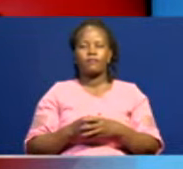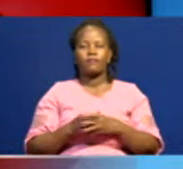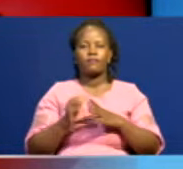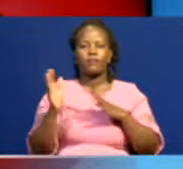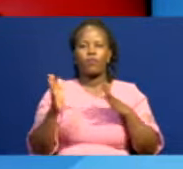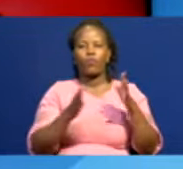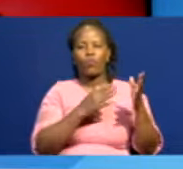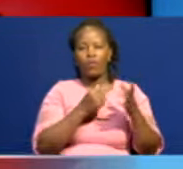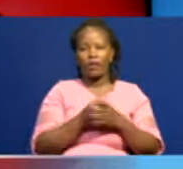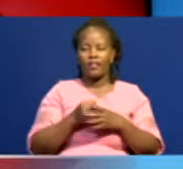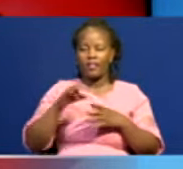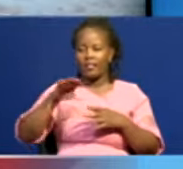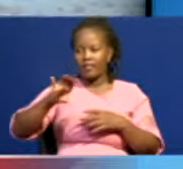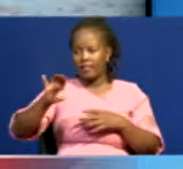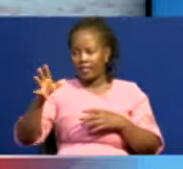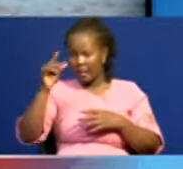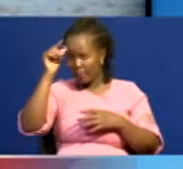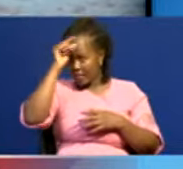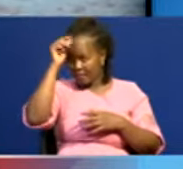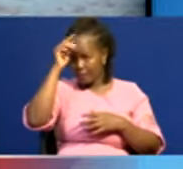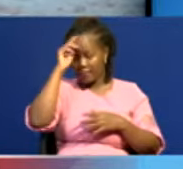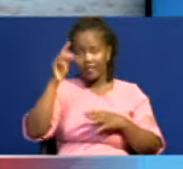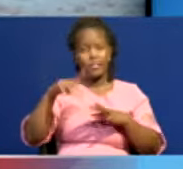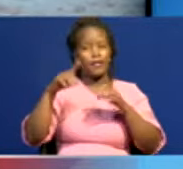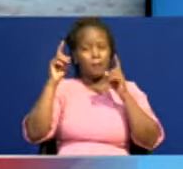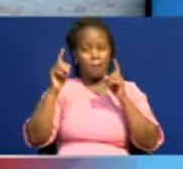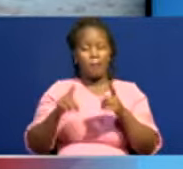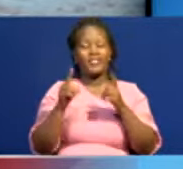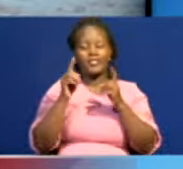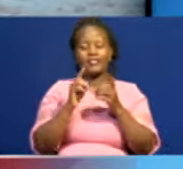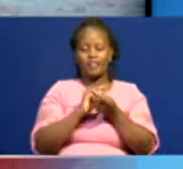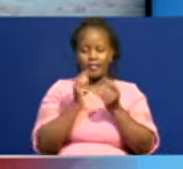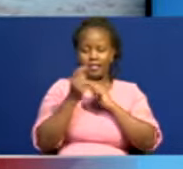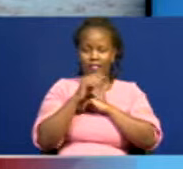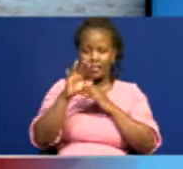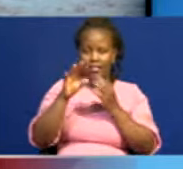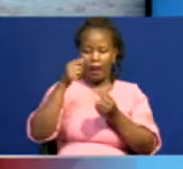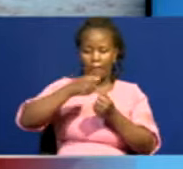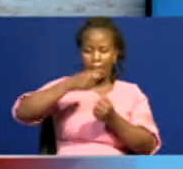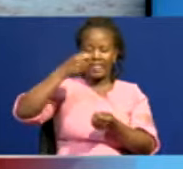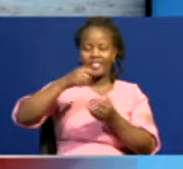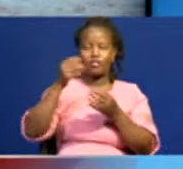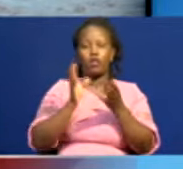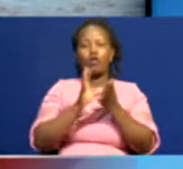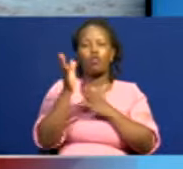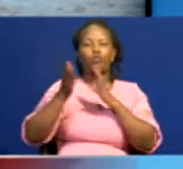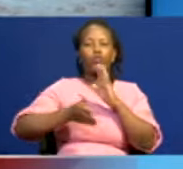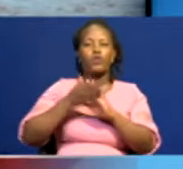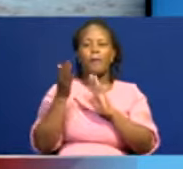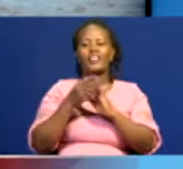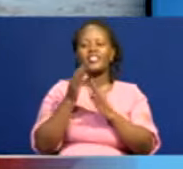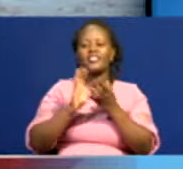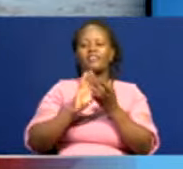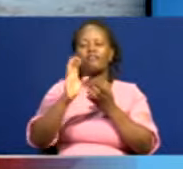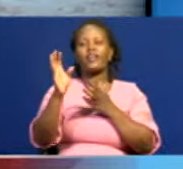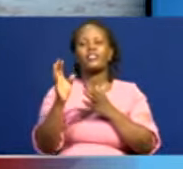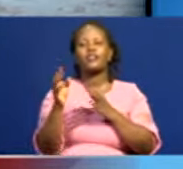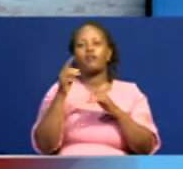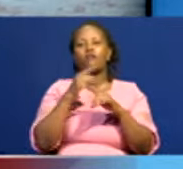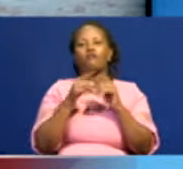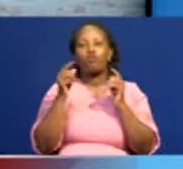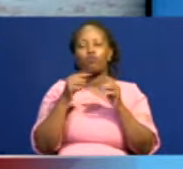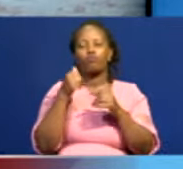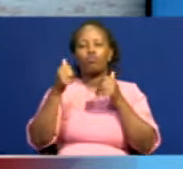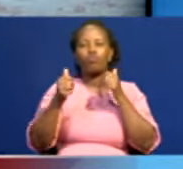Serikali za kaunti sasa zitalazimika kuratibu bajetizao kwa kutenga hazine ya darura kutoka kwa hazine ya mgao wa